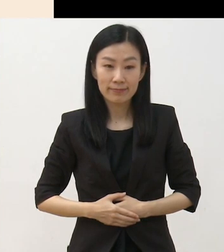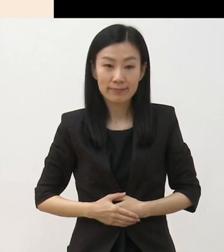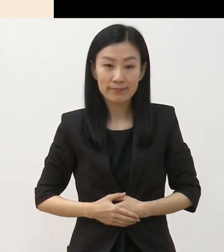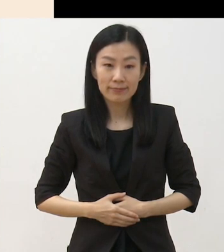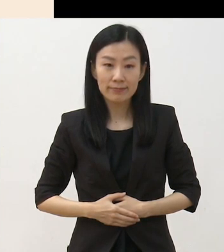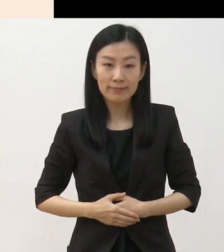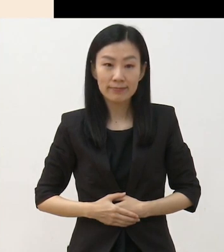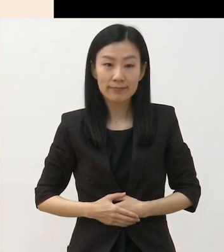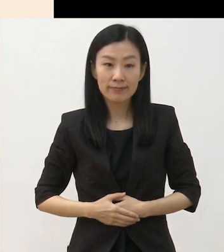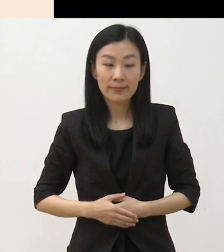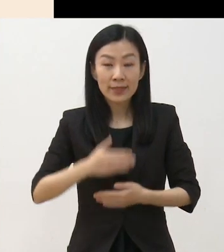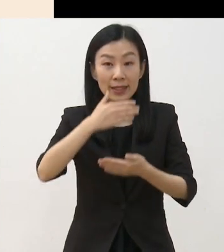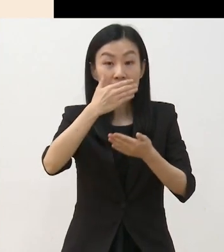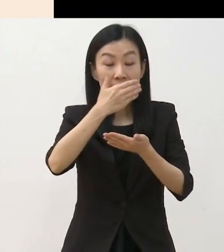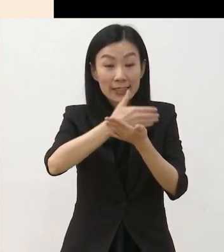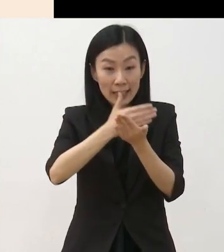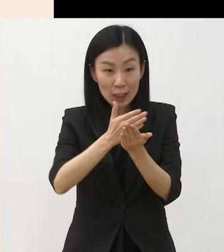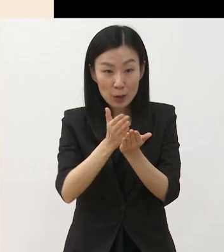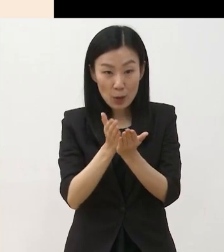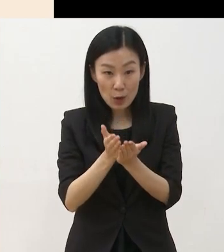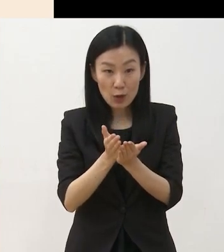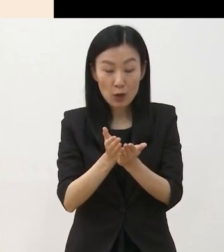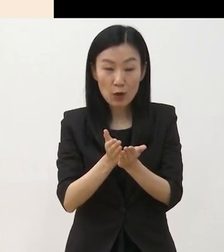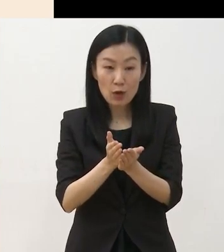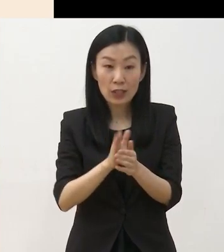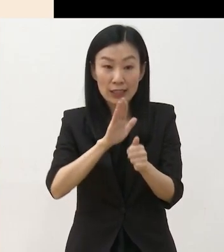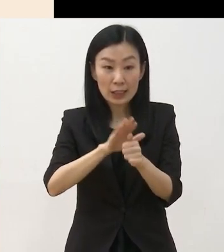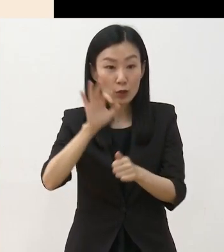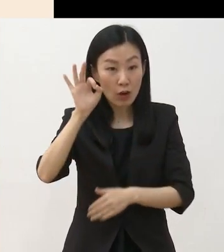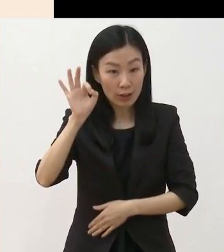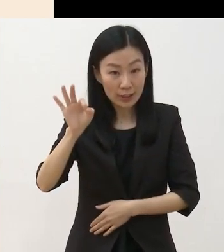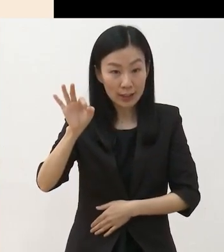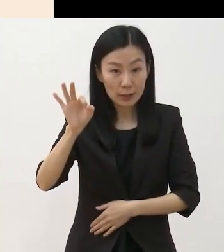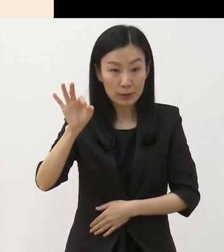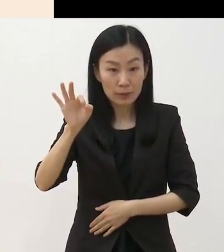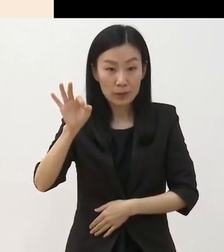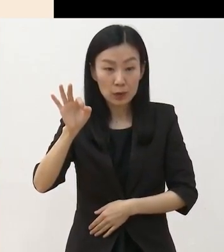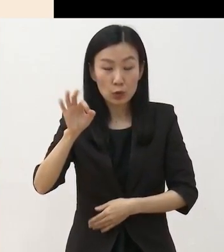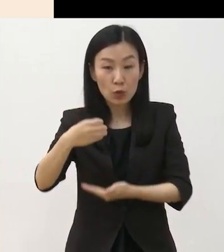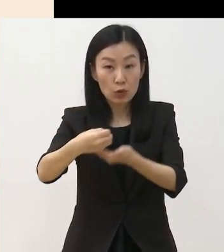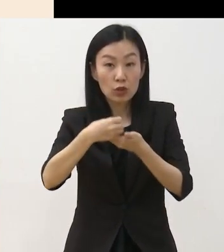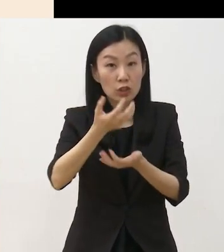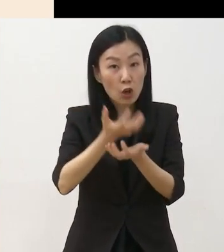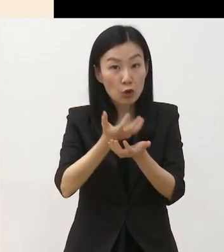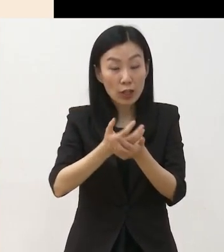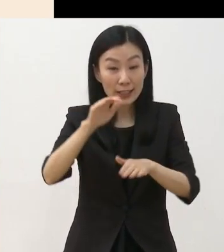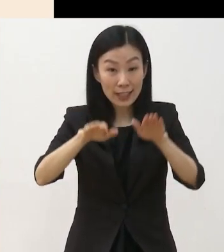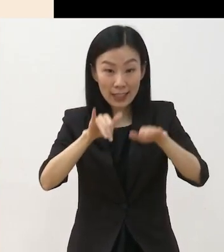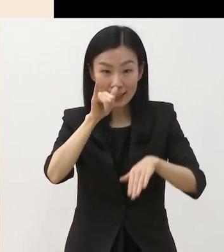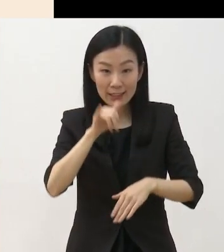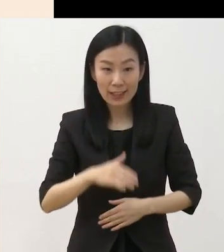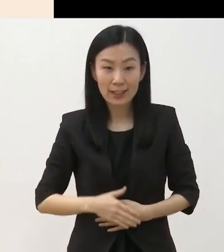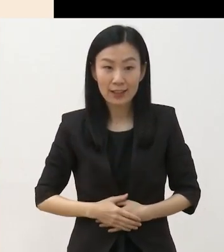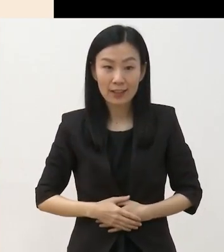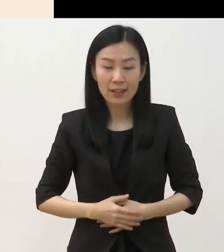장르별로 지원금 규모와 신청 시 제출하는 자료의 차이가 있고요 희미시